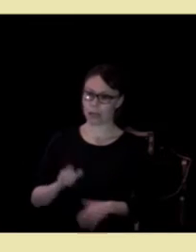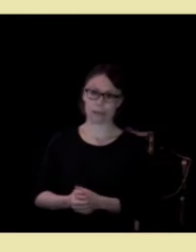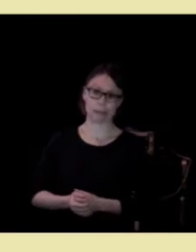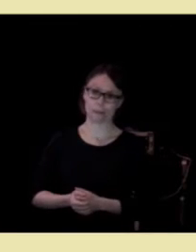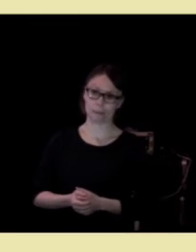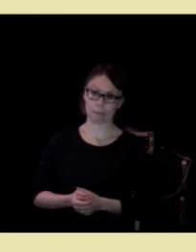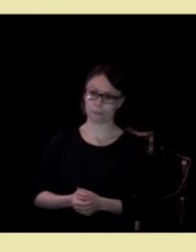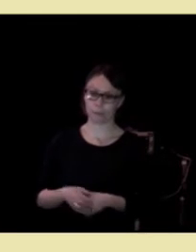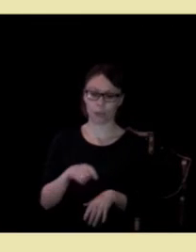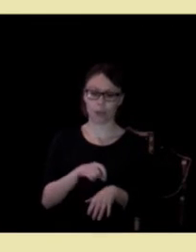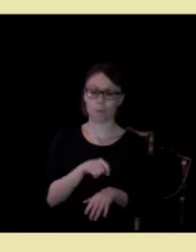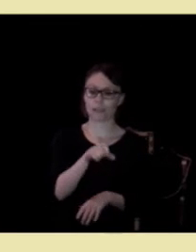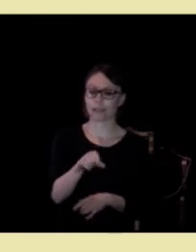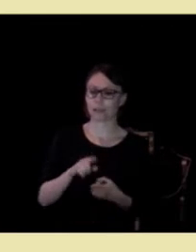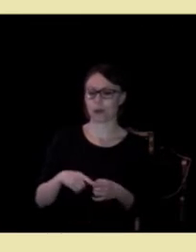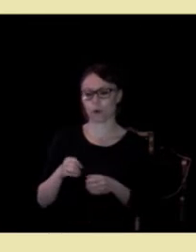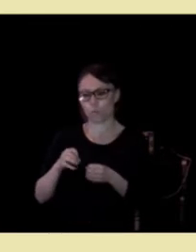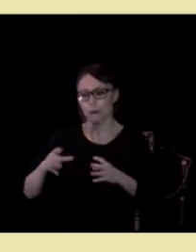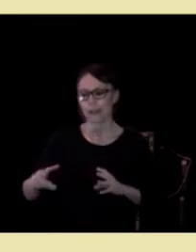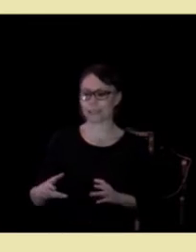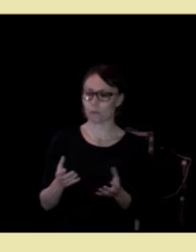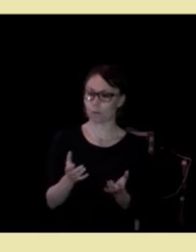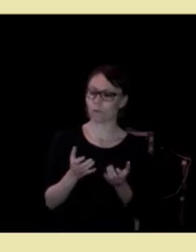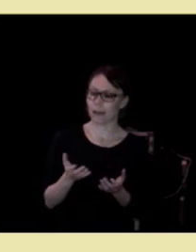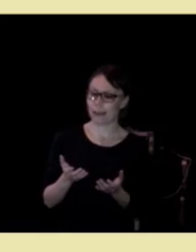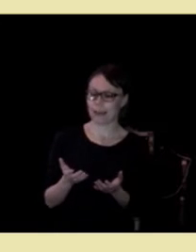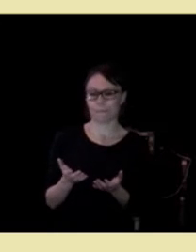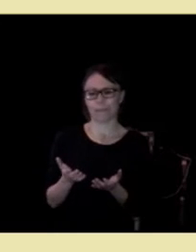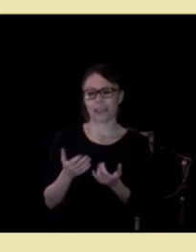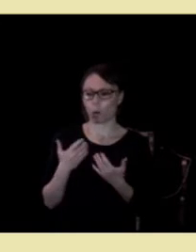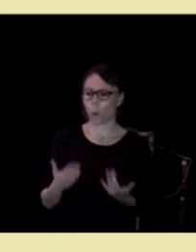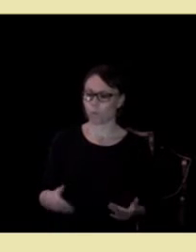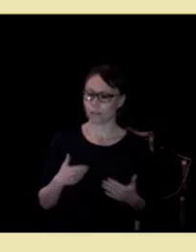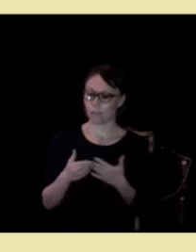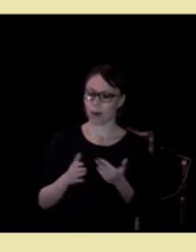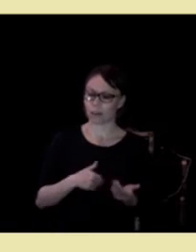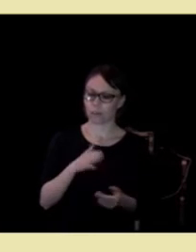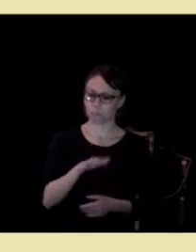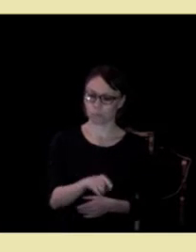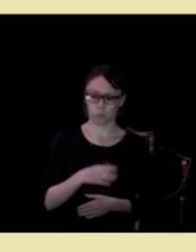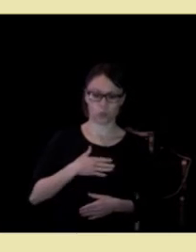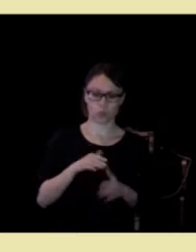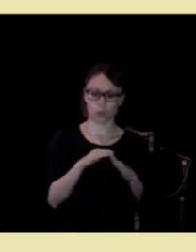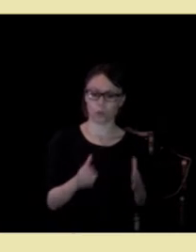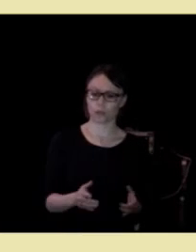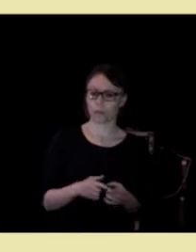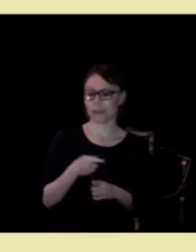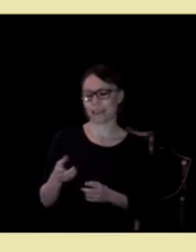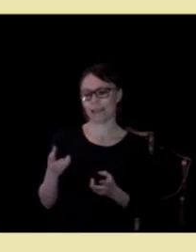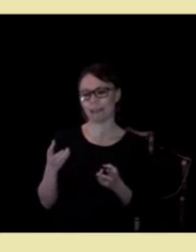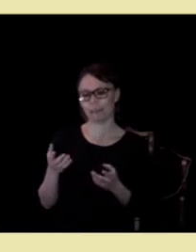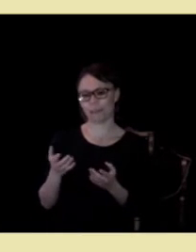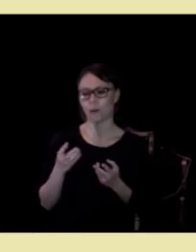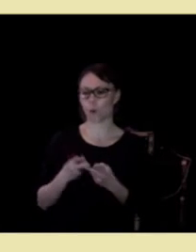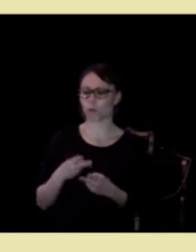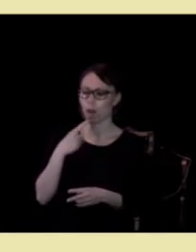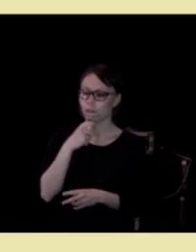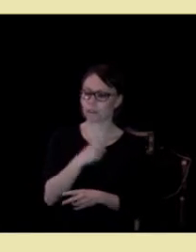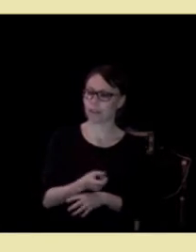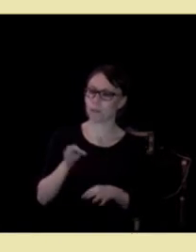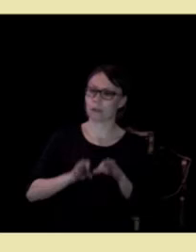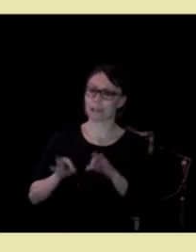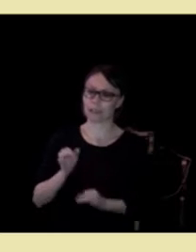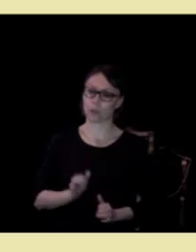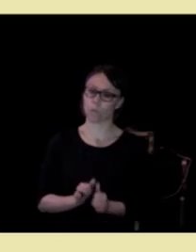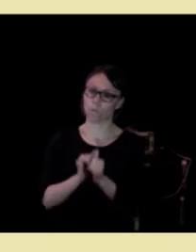Pasienter med komplekse behov trenger ofte behandling på sykehus, men de trenger også ofte avansert medisinsk